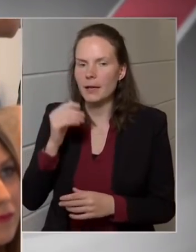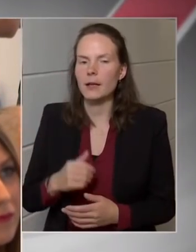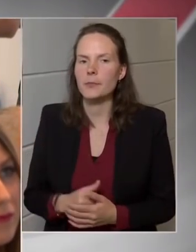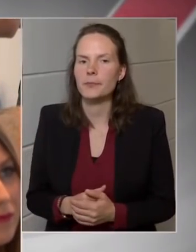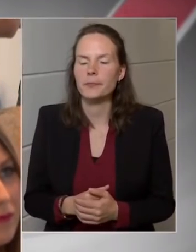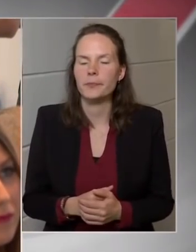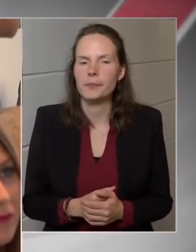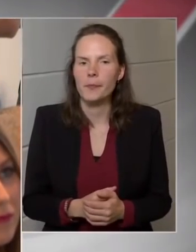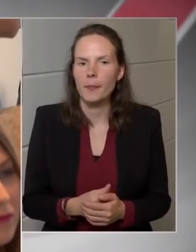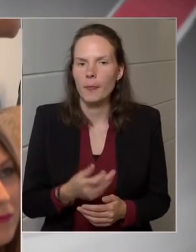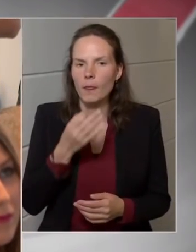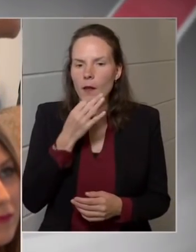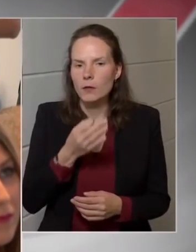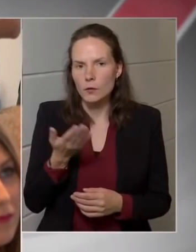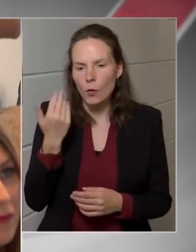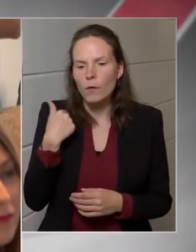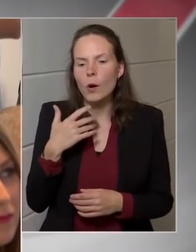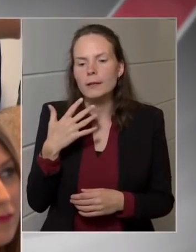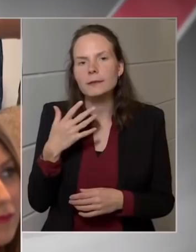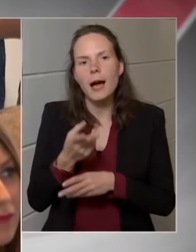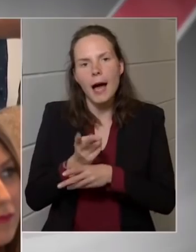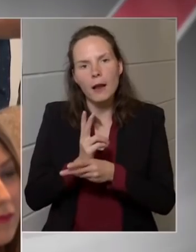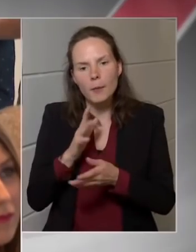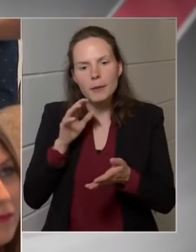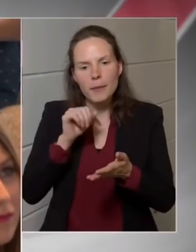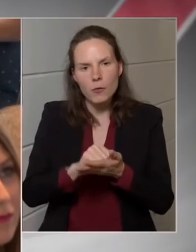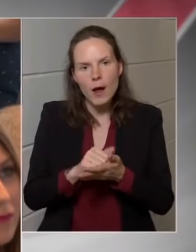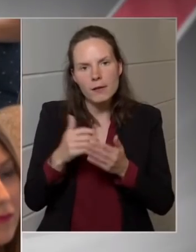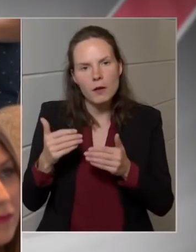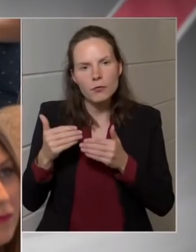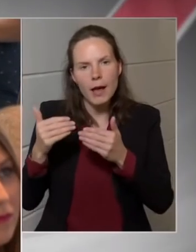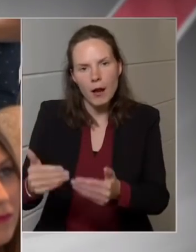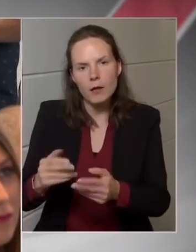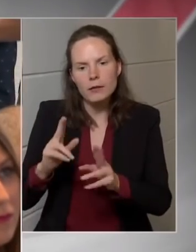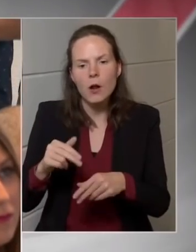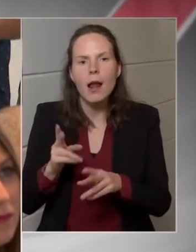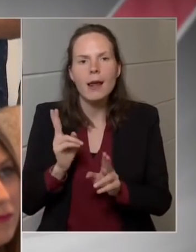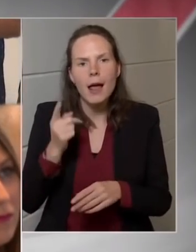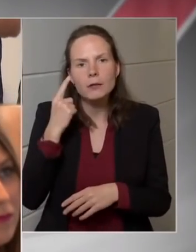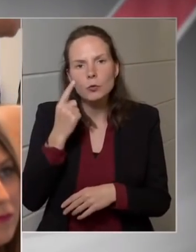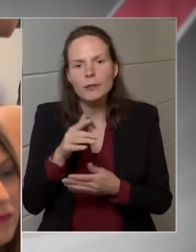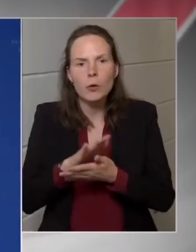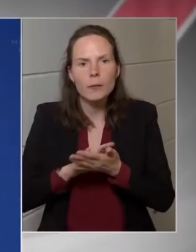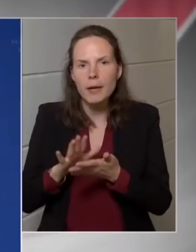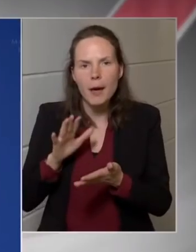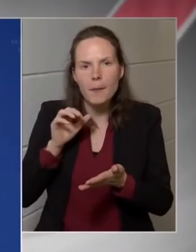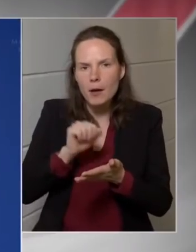Szó volt az állami beruházások elhalasztásáról, lehet tudni, hogy milyen beruházásokról van szó?